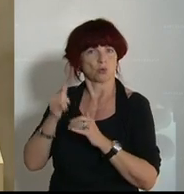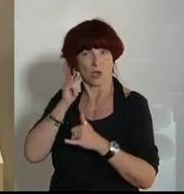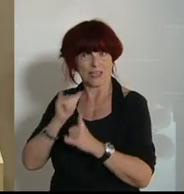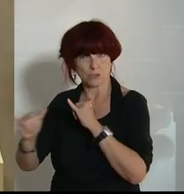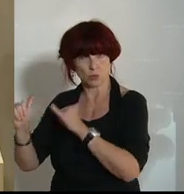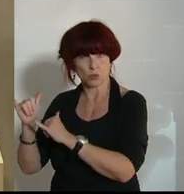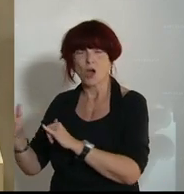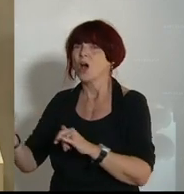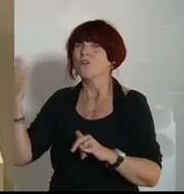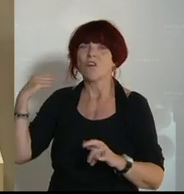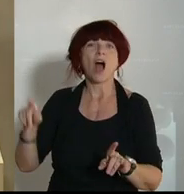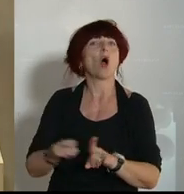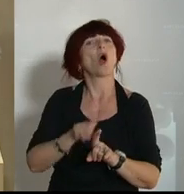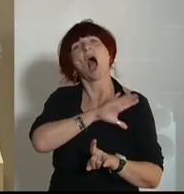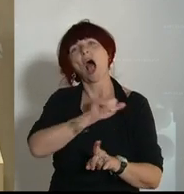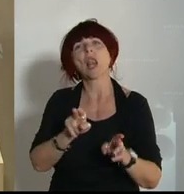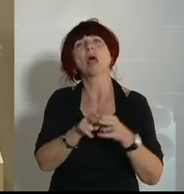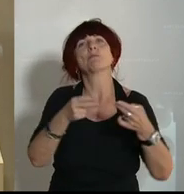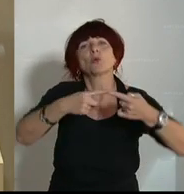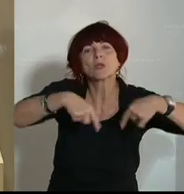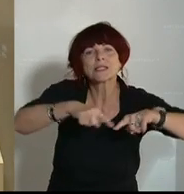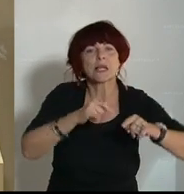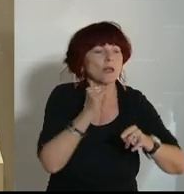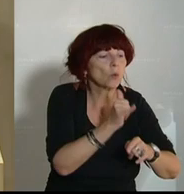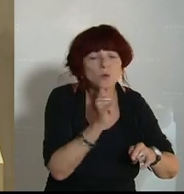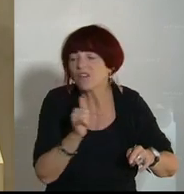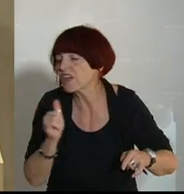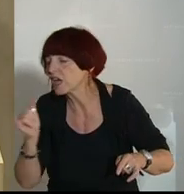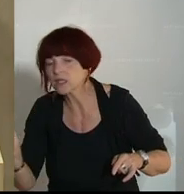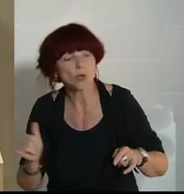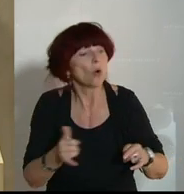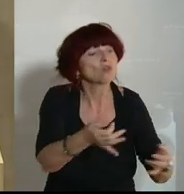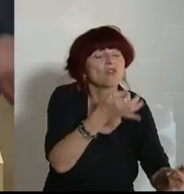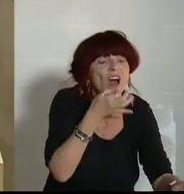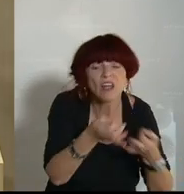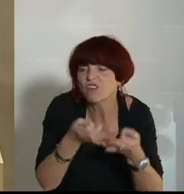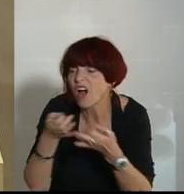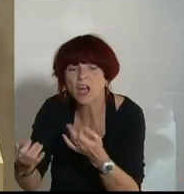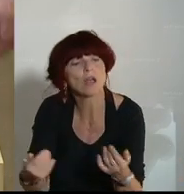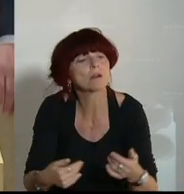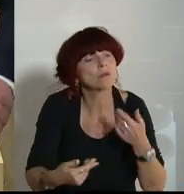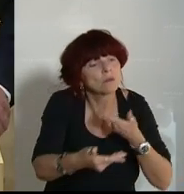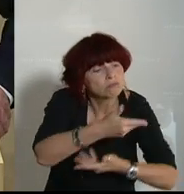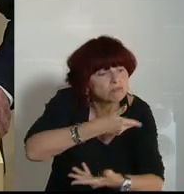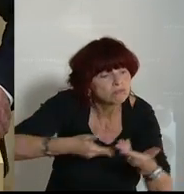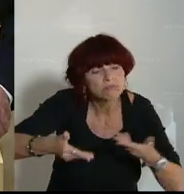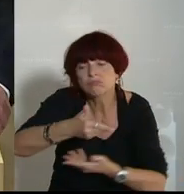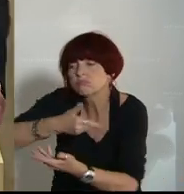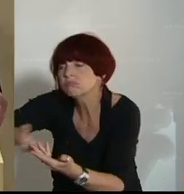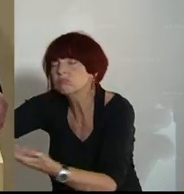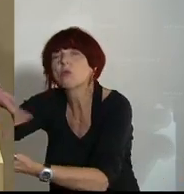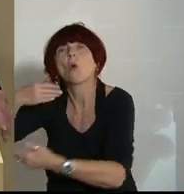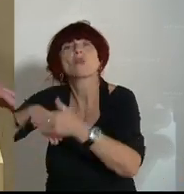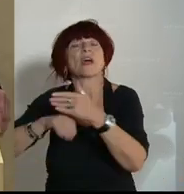waren und auch die Ideen der Unternehmerinnen und Unternehmer eingeholt haben, um einen Kompass für die zukünftige